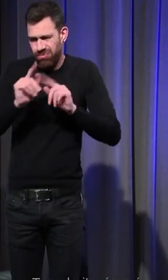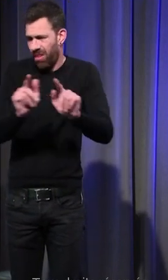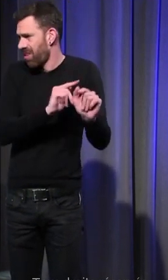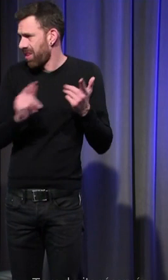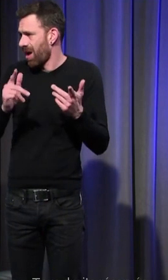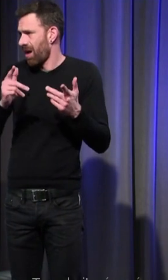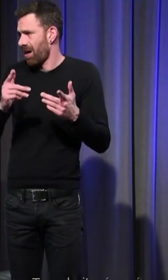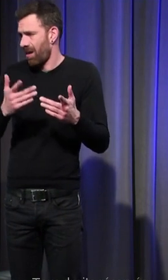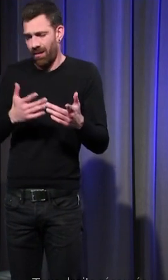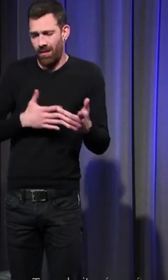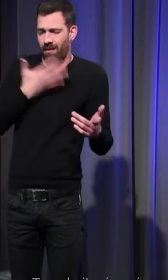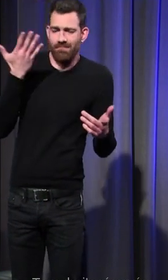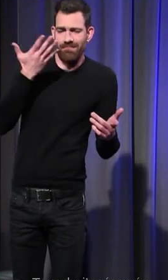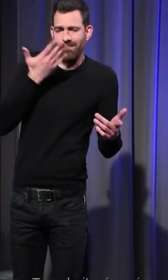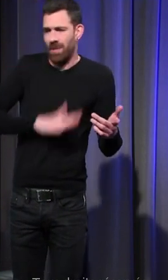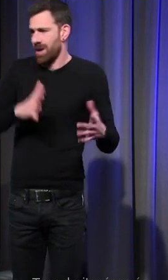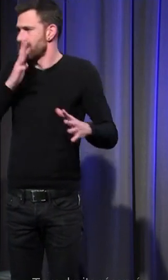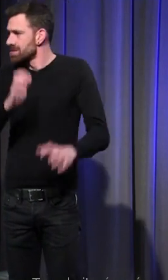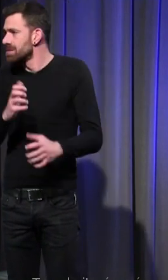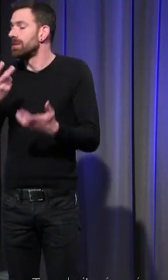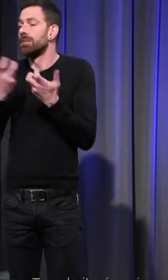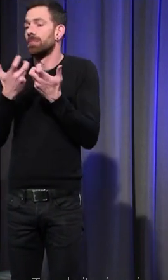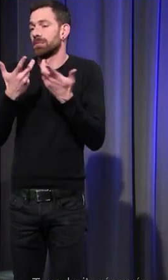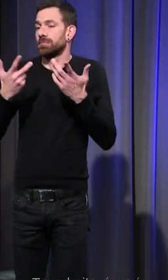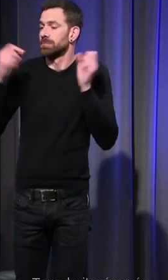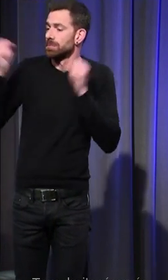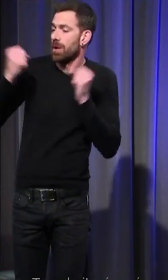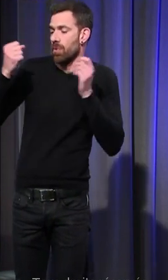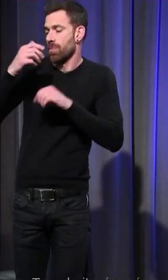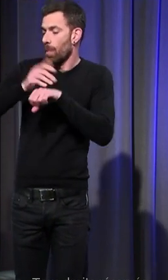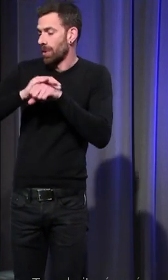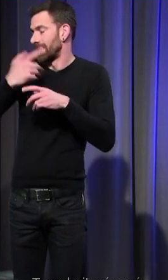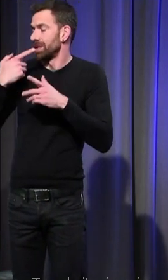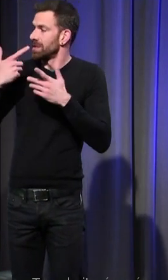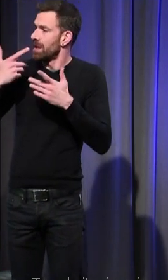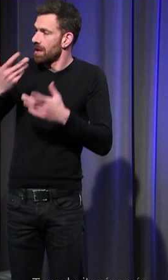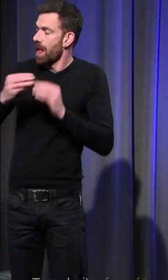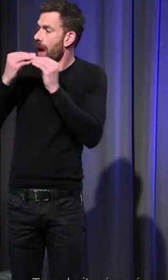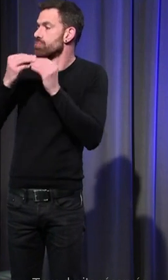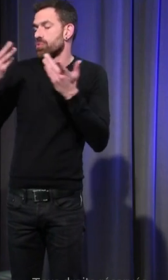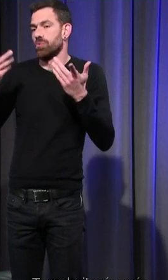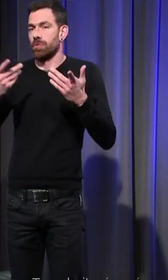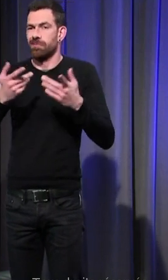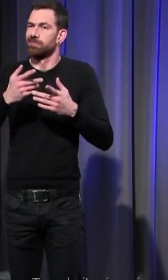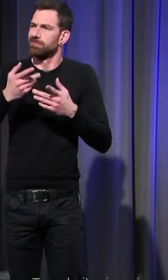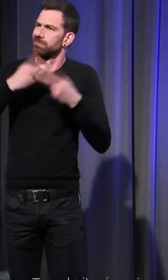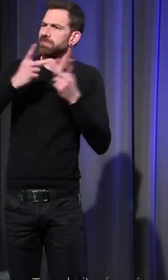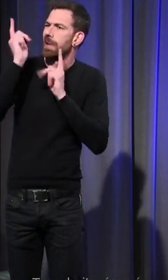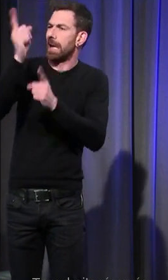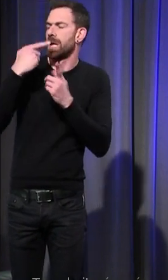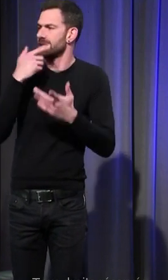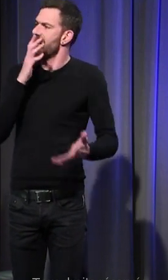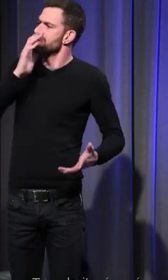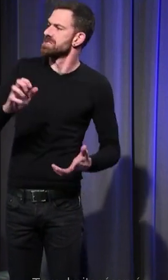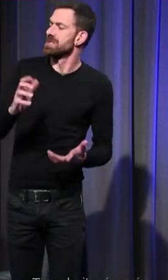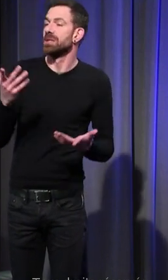un traité politique c'est un acte d'amour une déclaration de guerre c'est un acte de haine si vous êtes allié